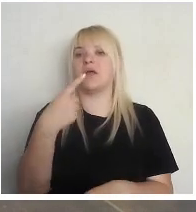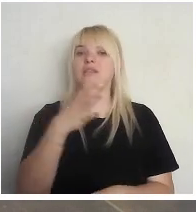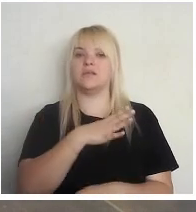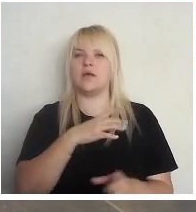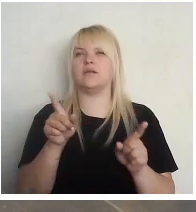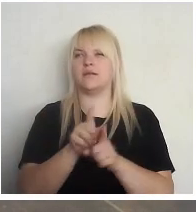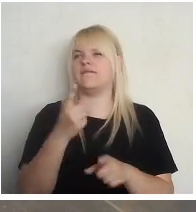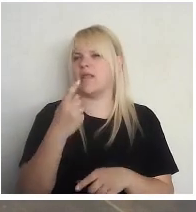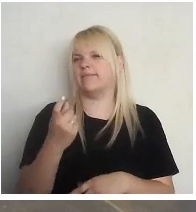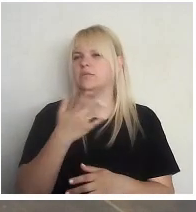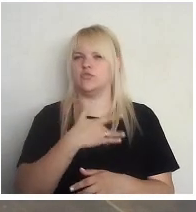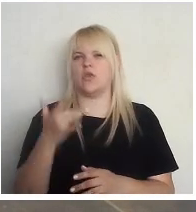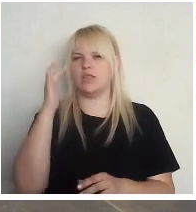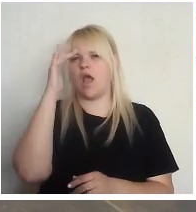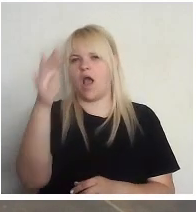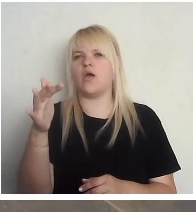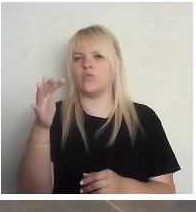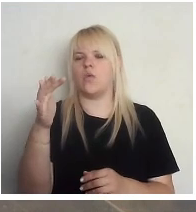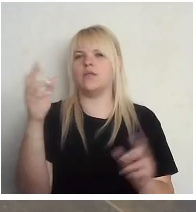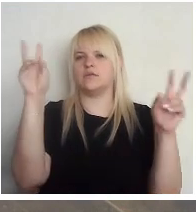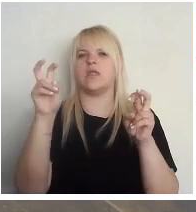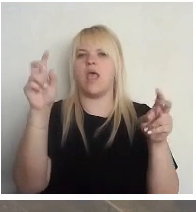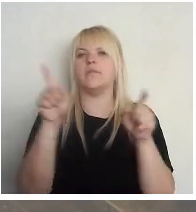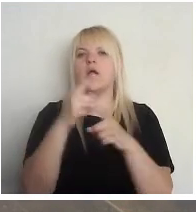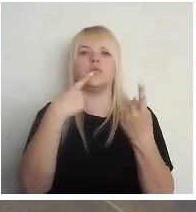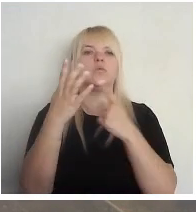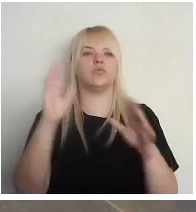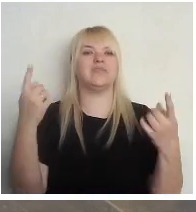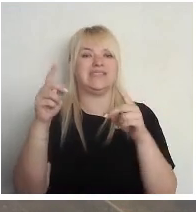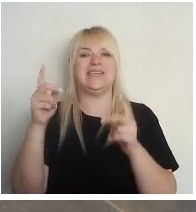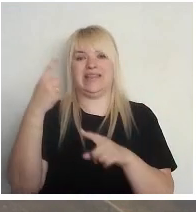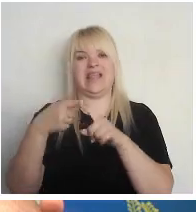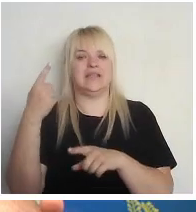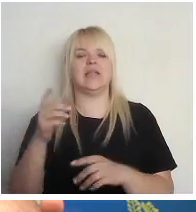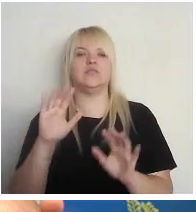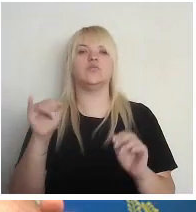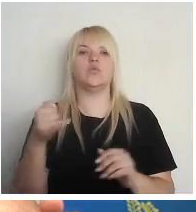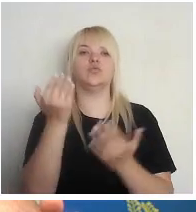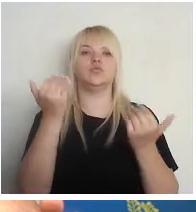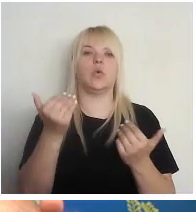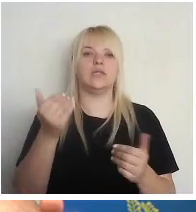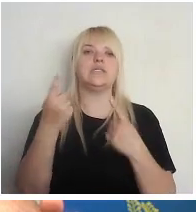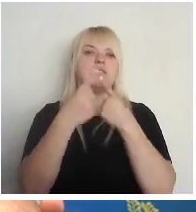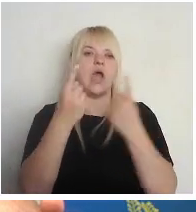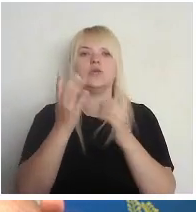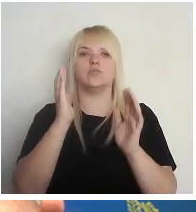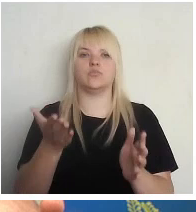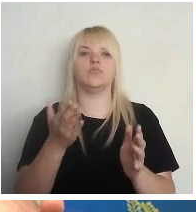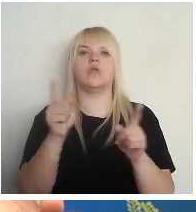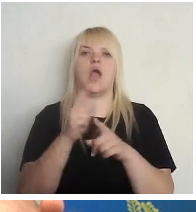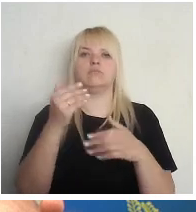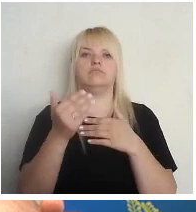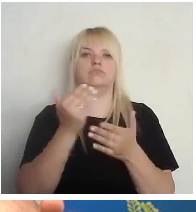liekas, varētu būt tādas nākotnes tēma, par ko mēs runāsim citās reizēs, jo šodienas sarunas kalpos tālāk par platformu